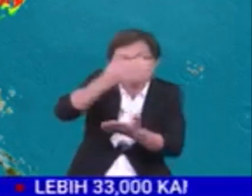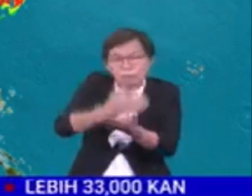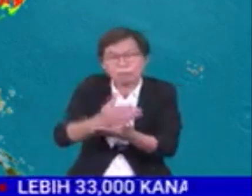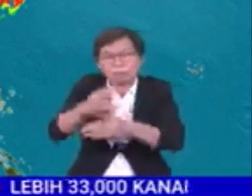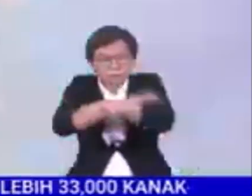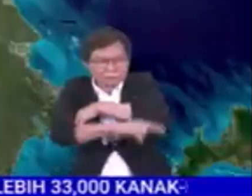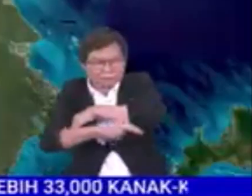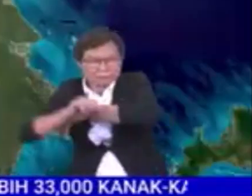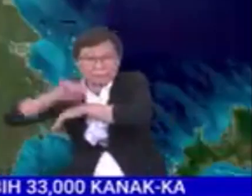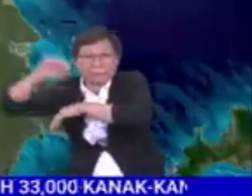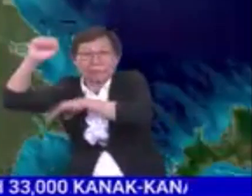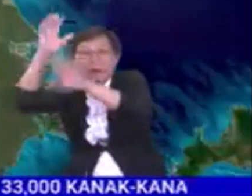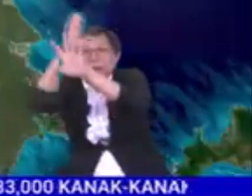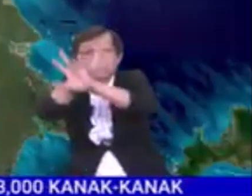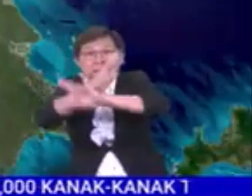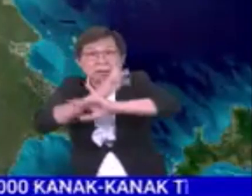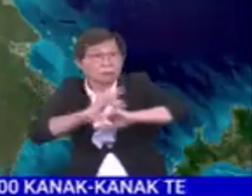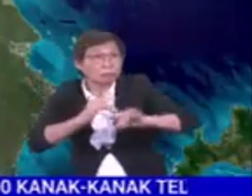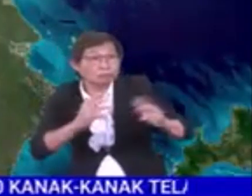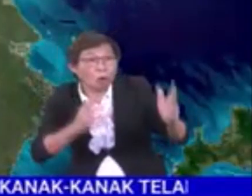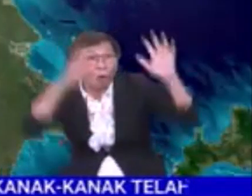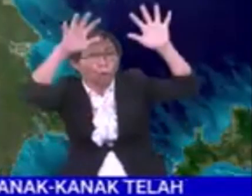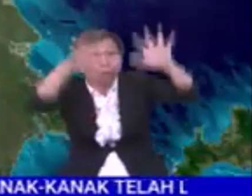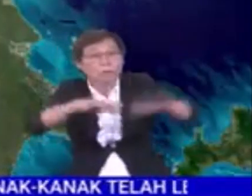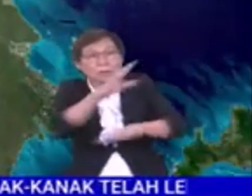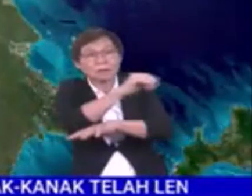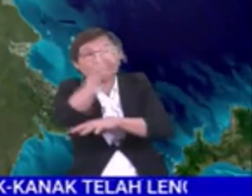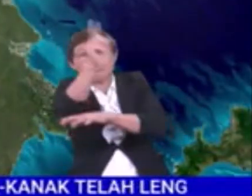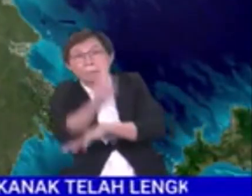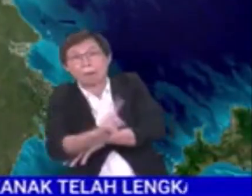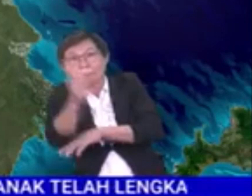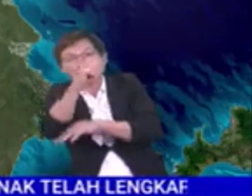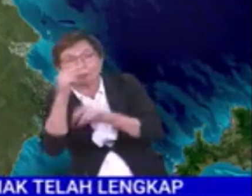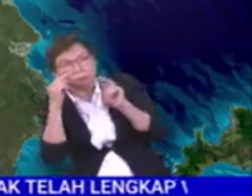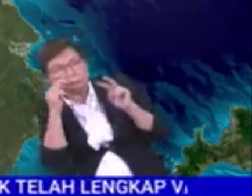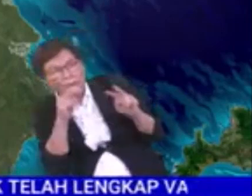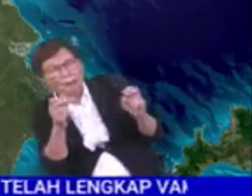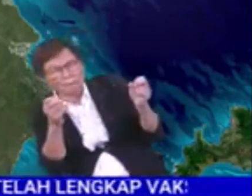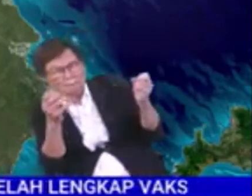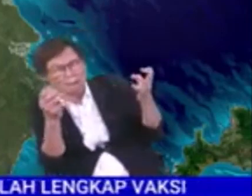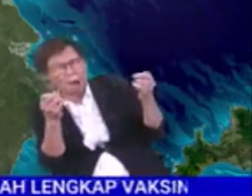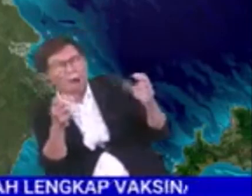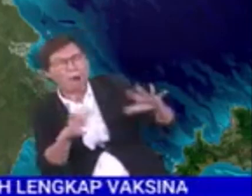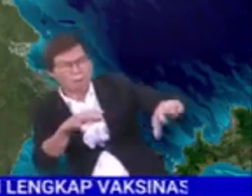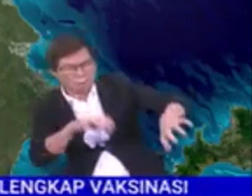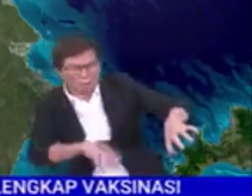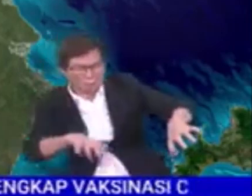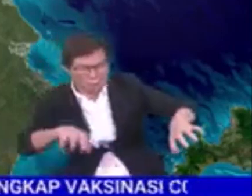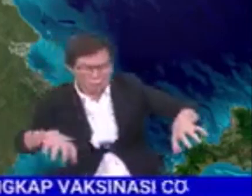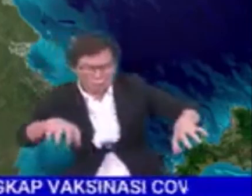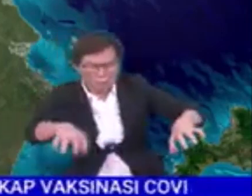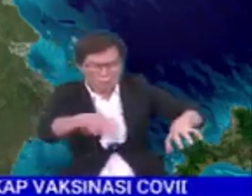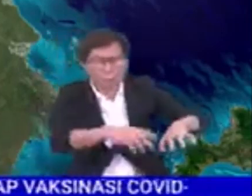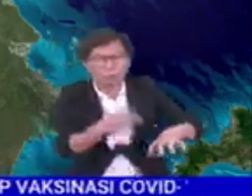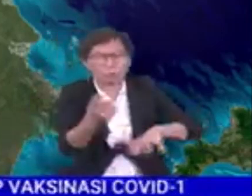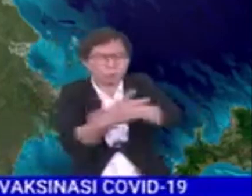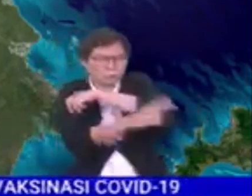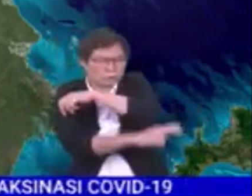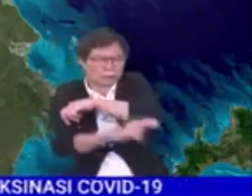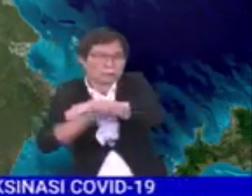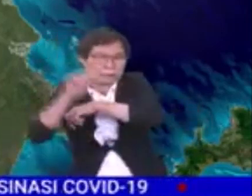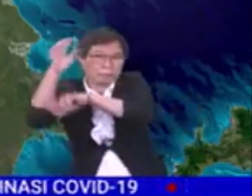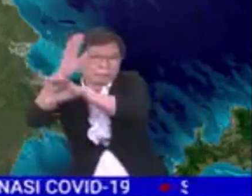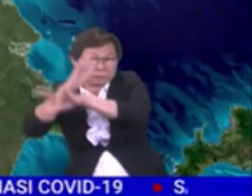Di negeri Sabah dan Sarawak pula, hujan serta ribut petir dilihat di kebanyakan bahagian di kedua-dua buah